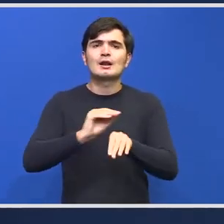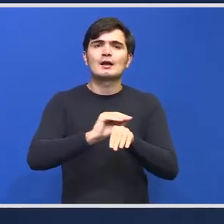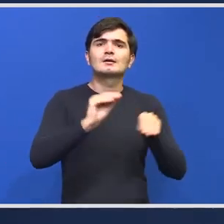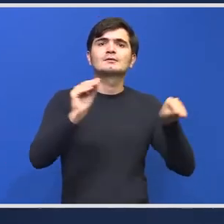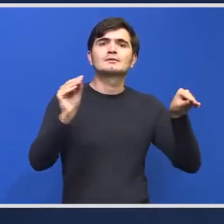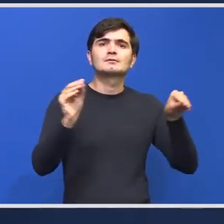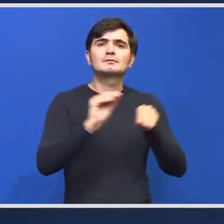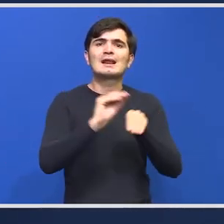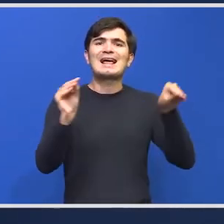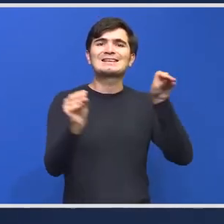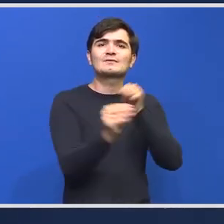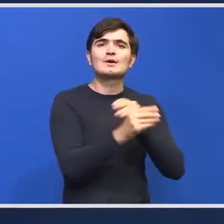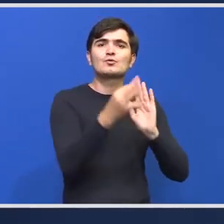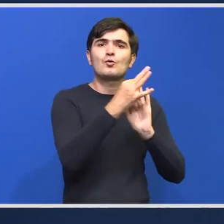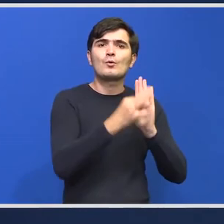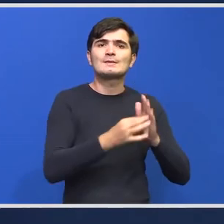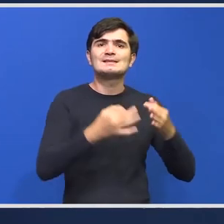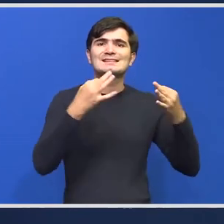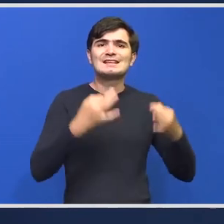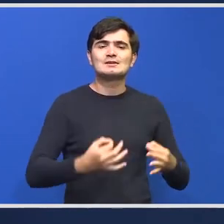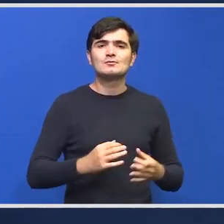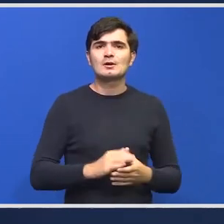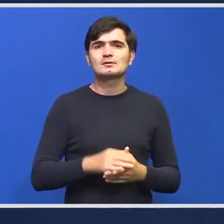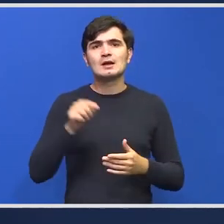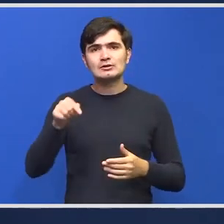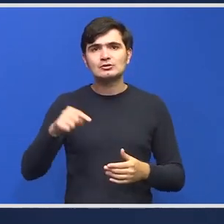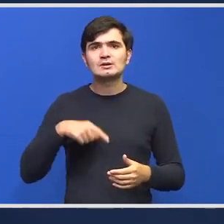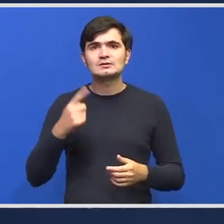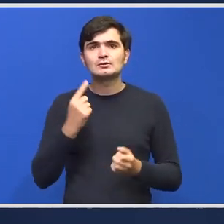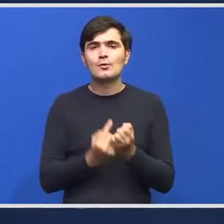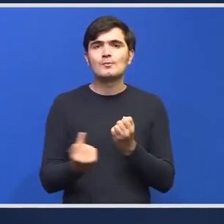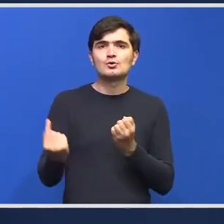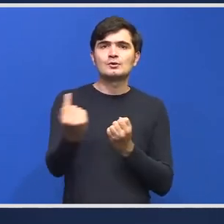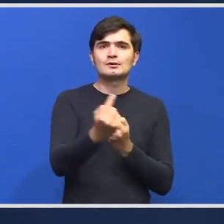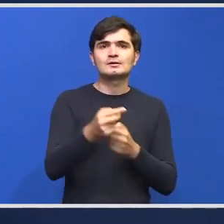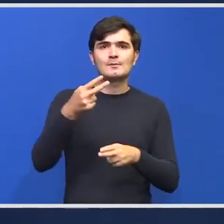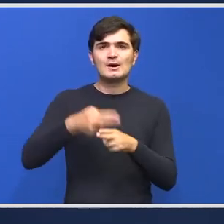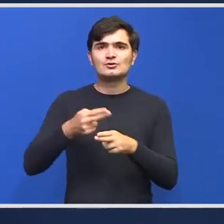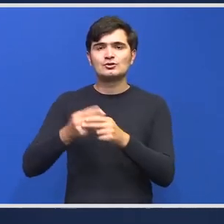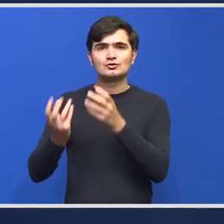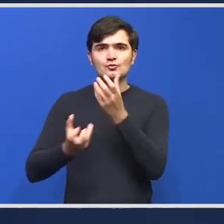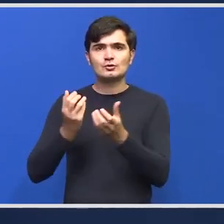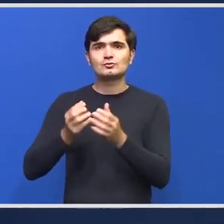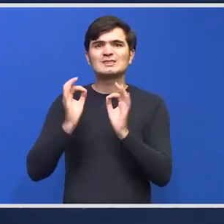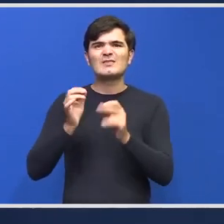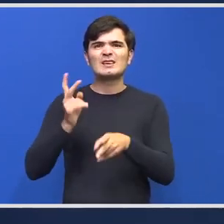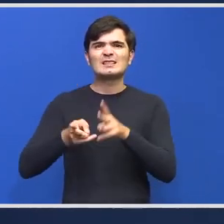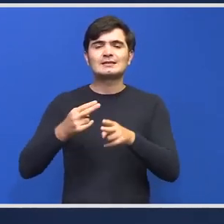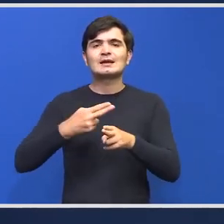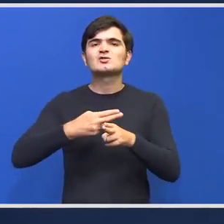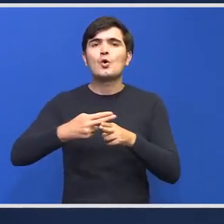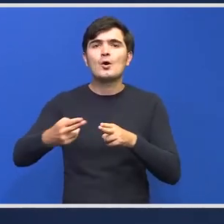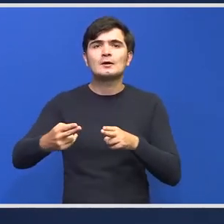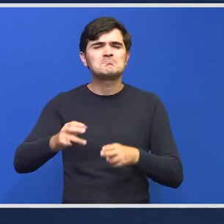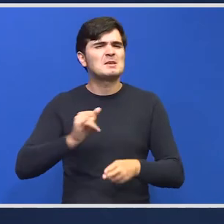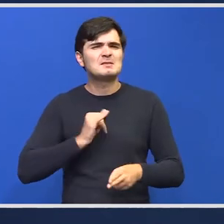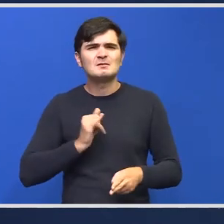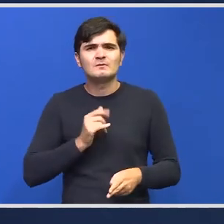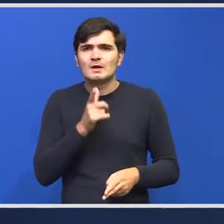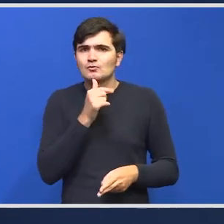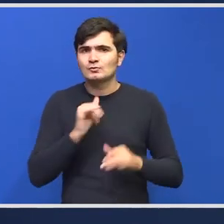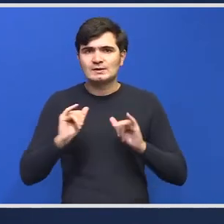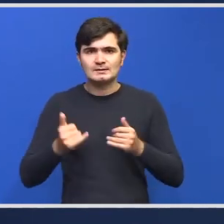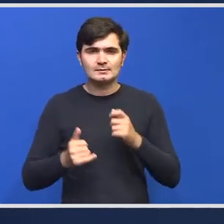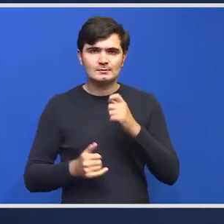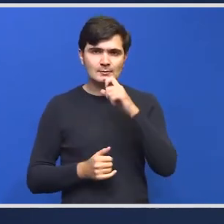siguranță pentru pacient este o prioritate ca pacienții cu arsură să fie tratați corect indiferent unde se întâmplă